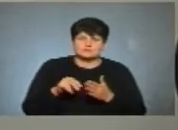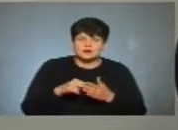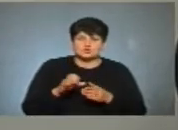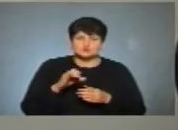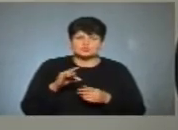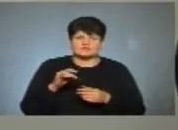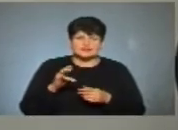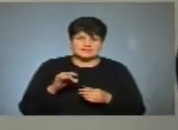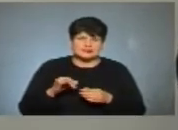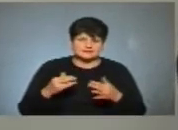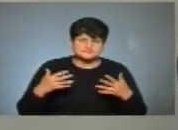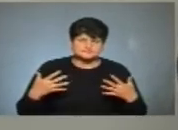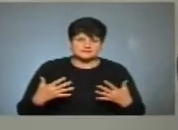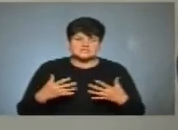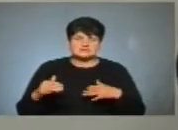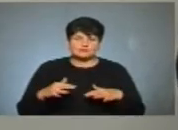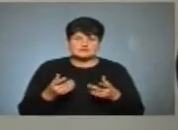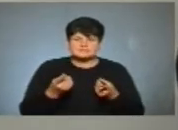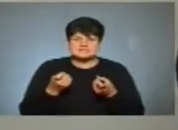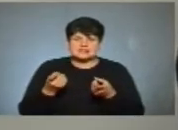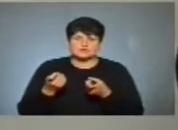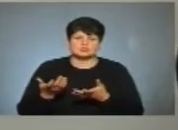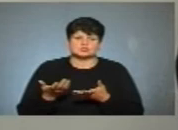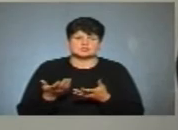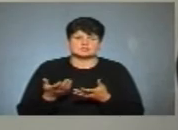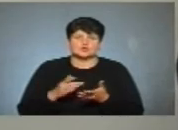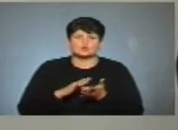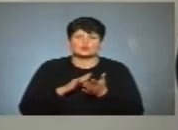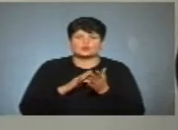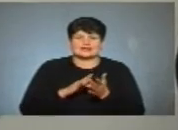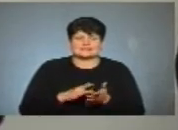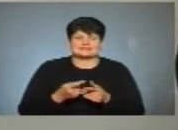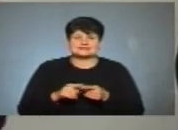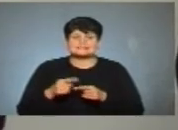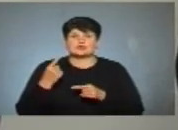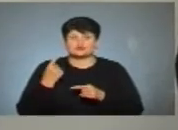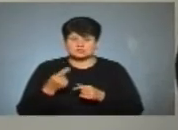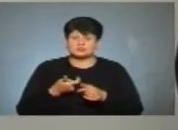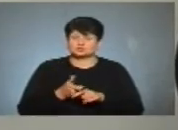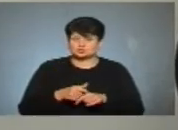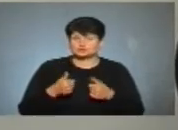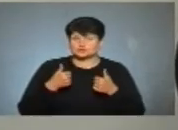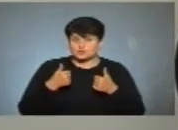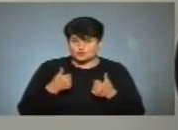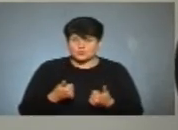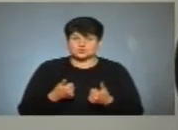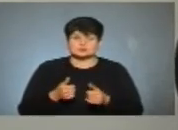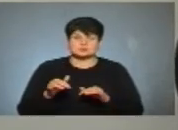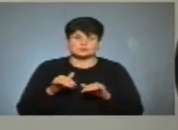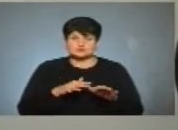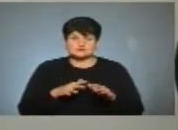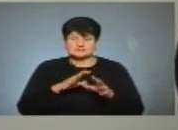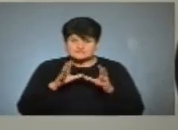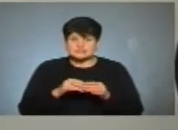сувеніри. Тобто, спосіб залучення туристів, скажімо так, це один з дуже хороших способів